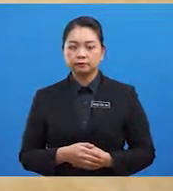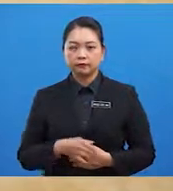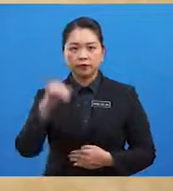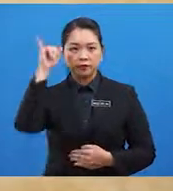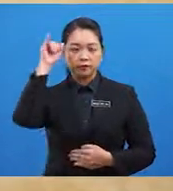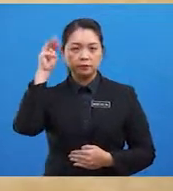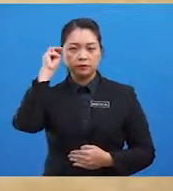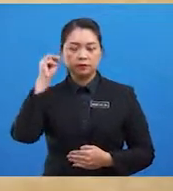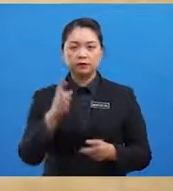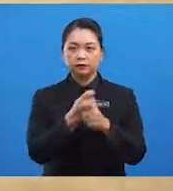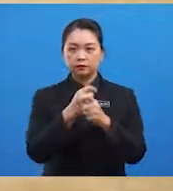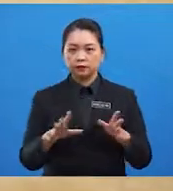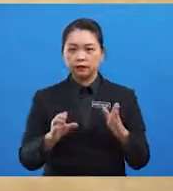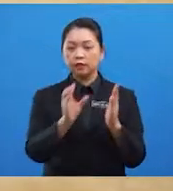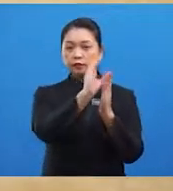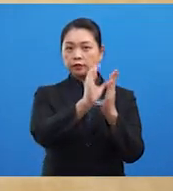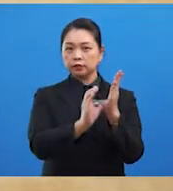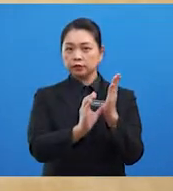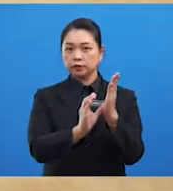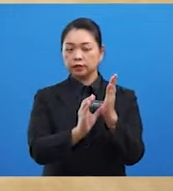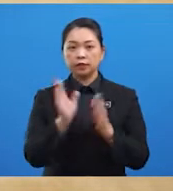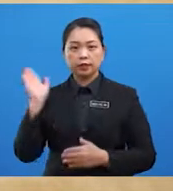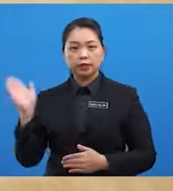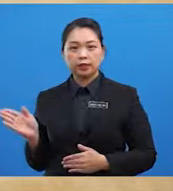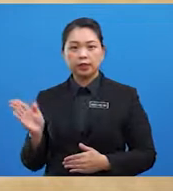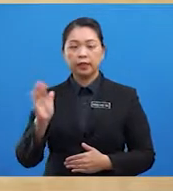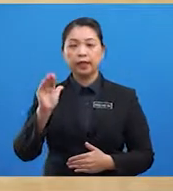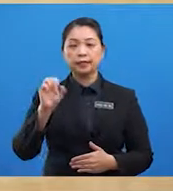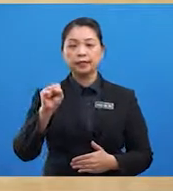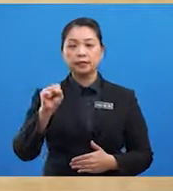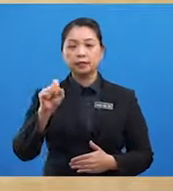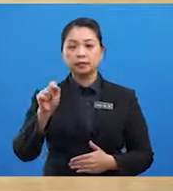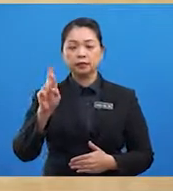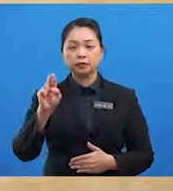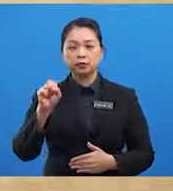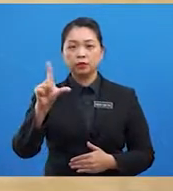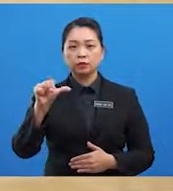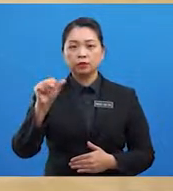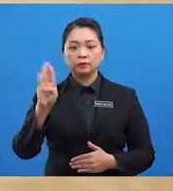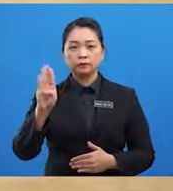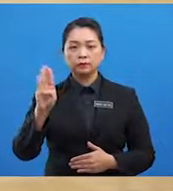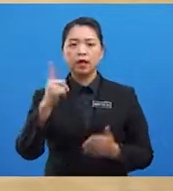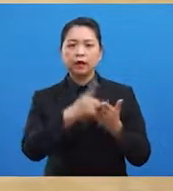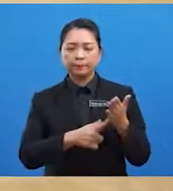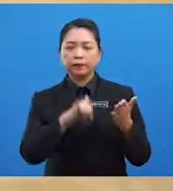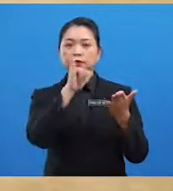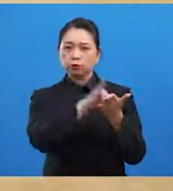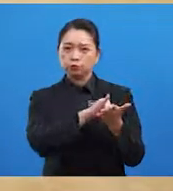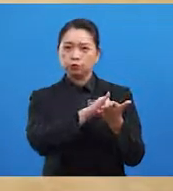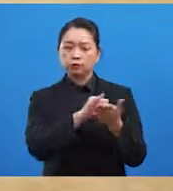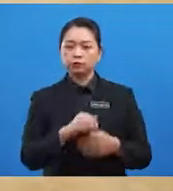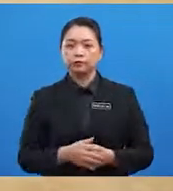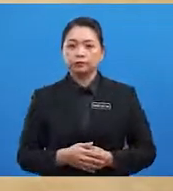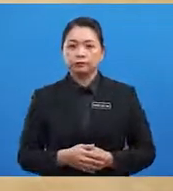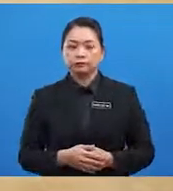Ibnu Majid telah mencipta Astrolab Tahukah para pelajar apakah kegunaan